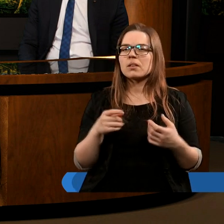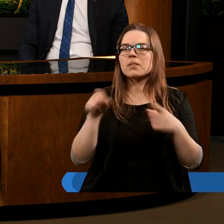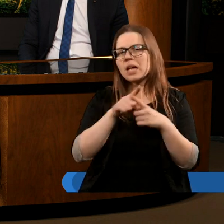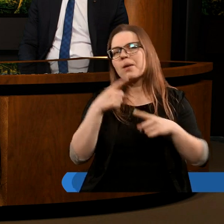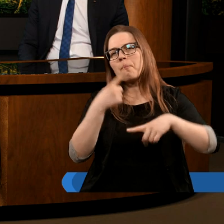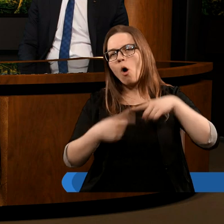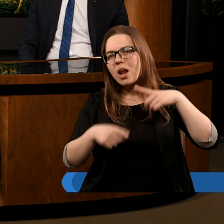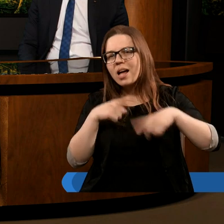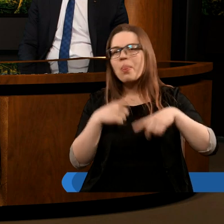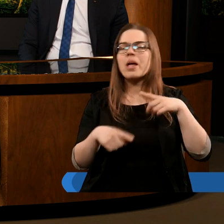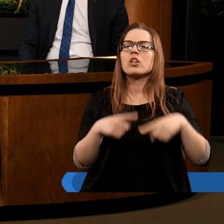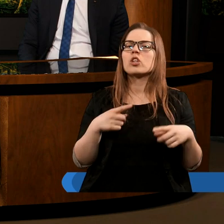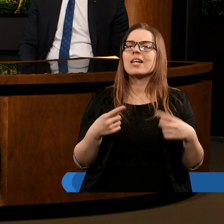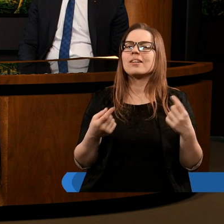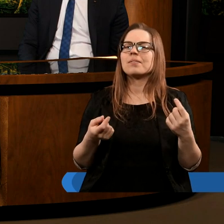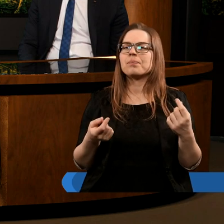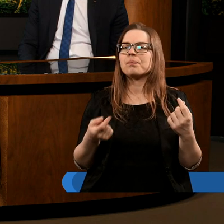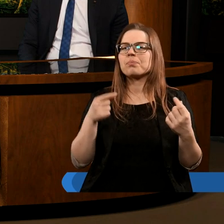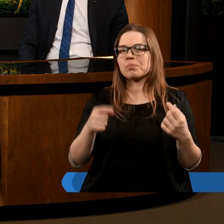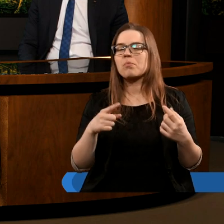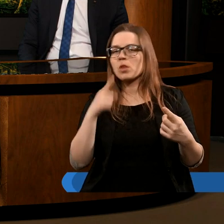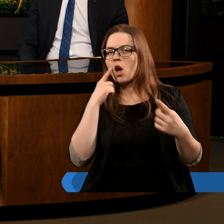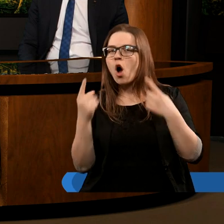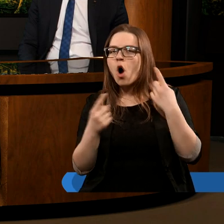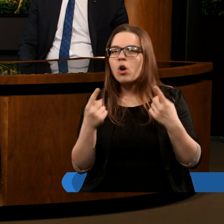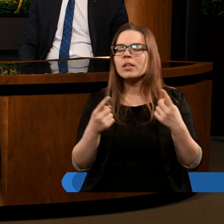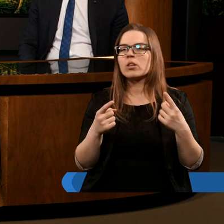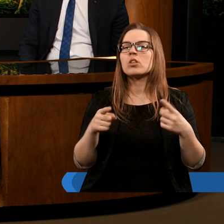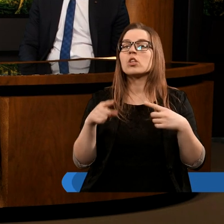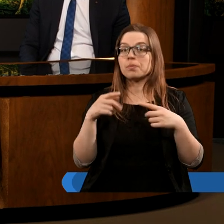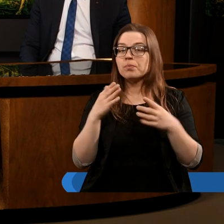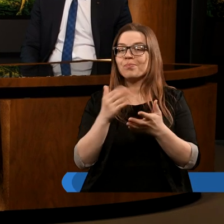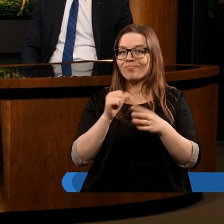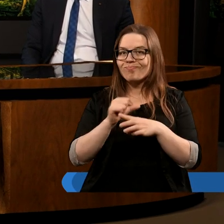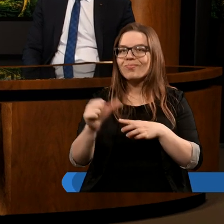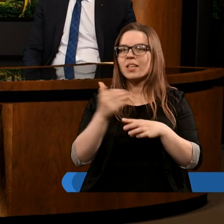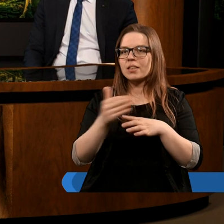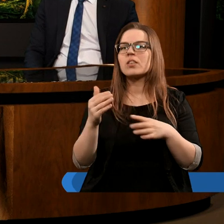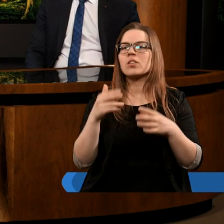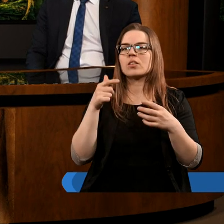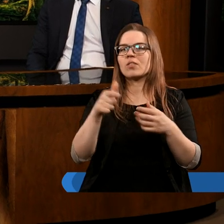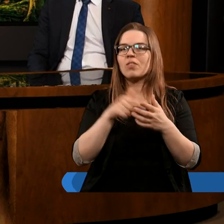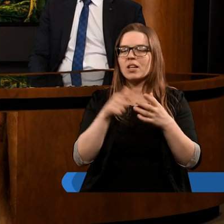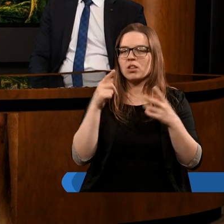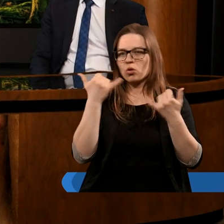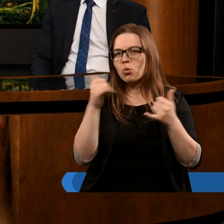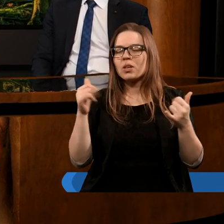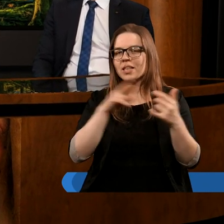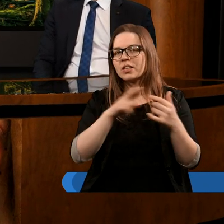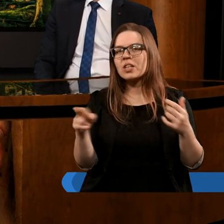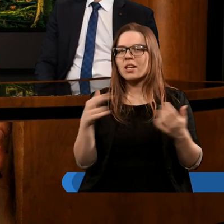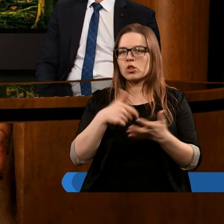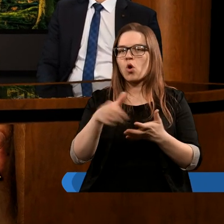politycznych i w takich okolicznościach dochodzi właśnie do supermacji papiestwa.